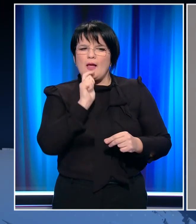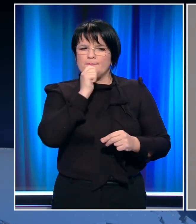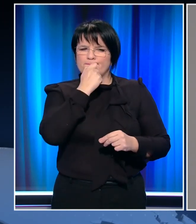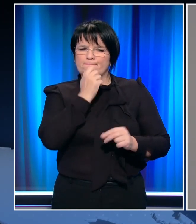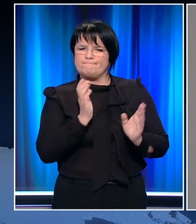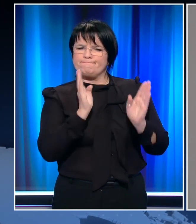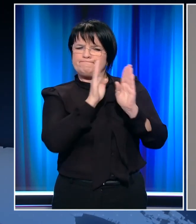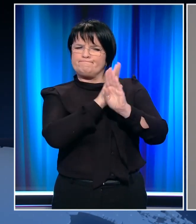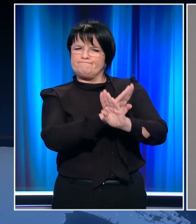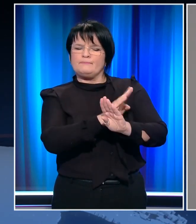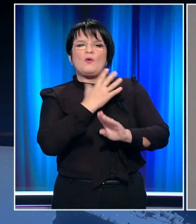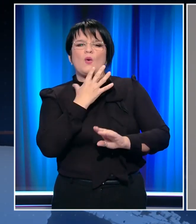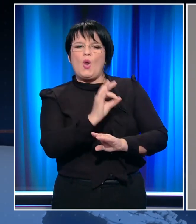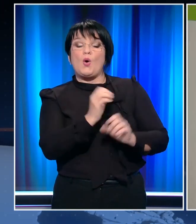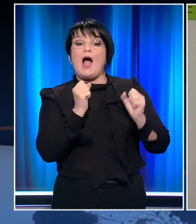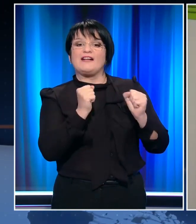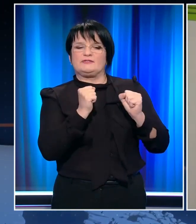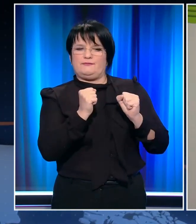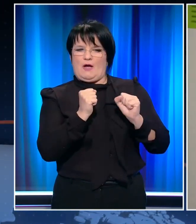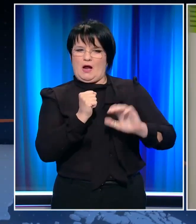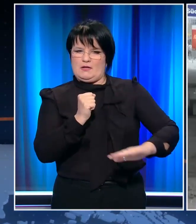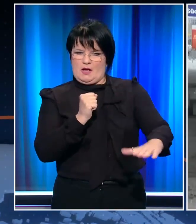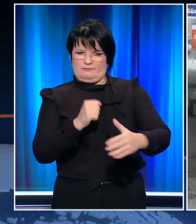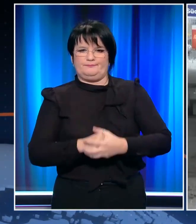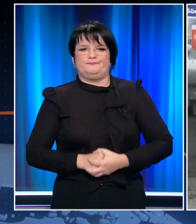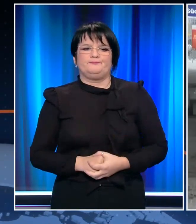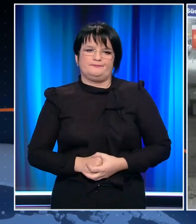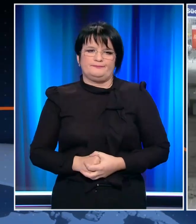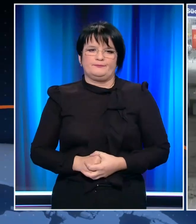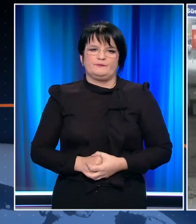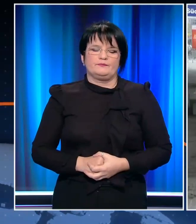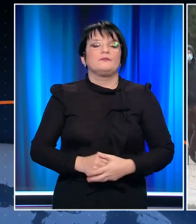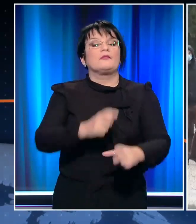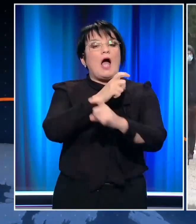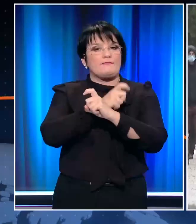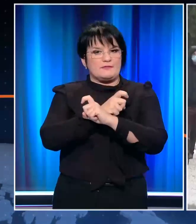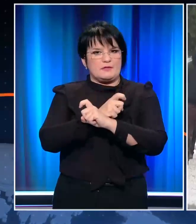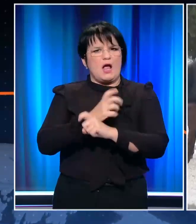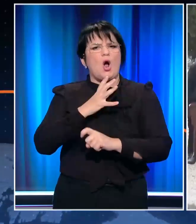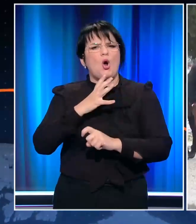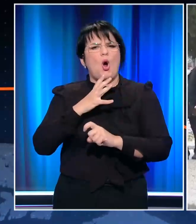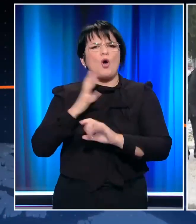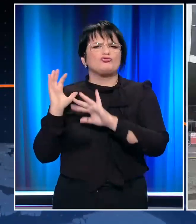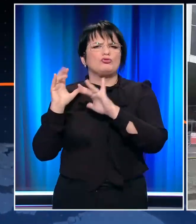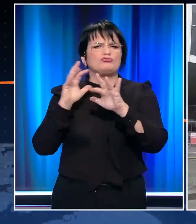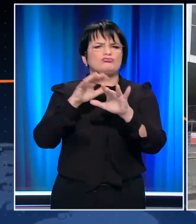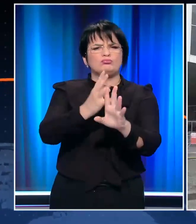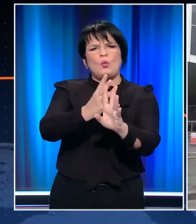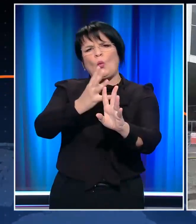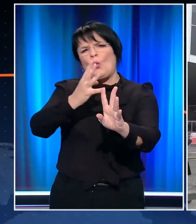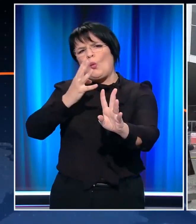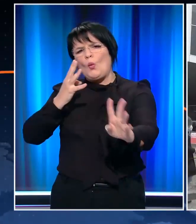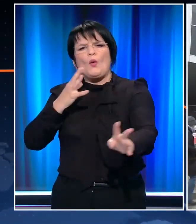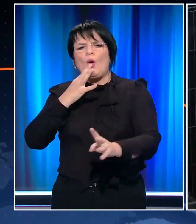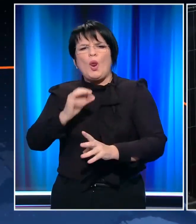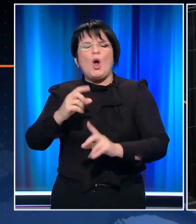την ακριβή τοποθεσία ώστε να μην διακινδυνεύσουν την ασφάλειά τους. Στην Αυστρία εκατοντάδες Βιενέζοι σχηματιζούν ουρές